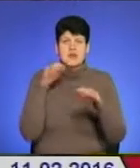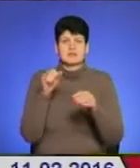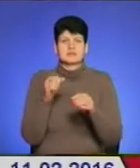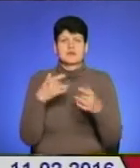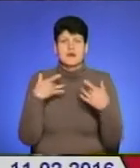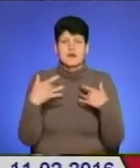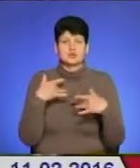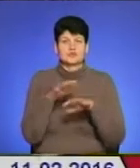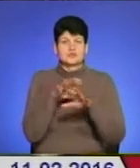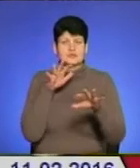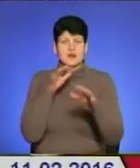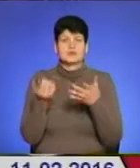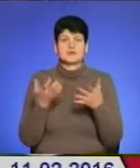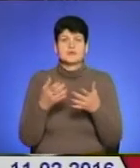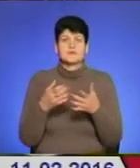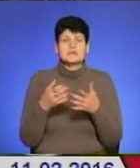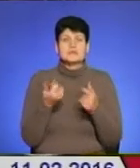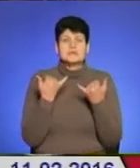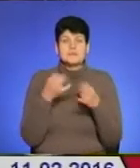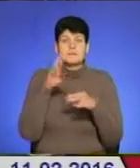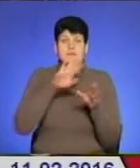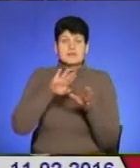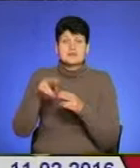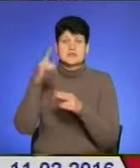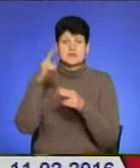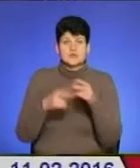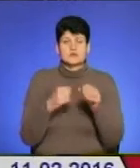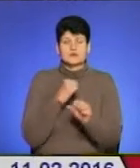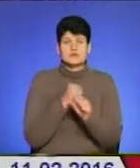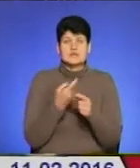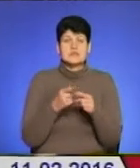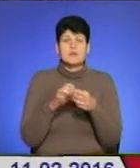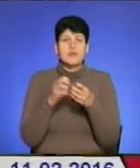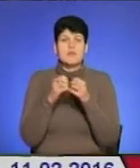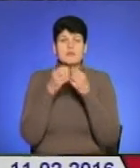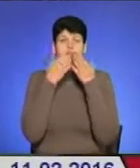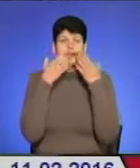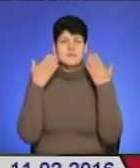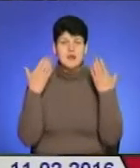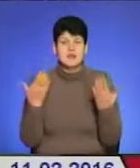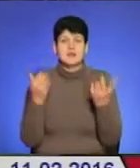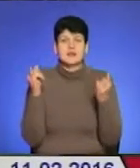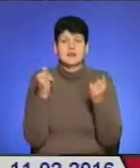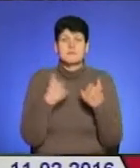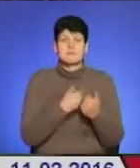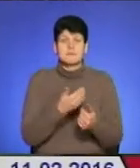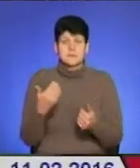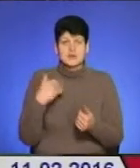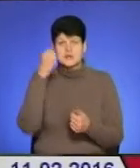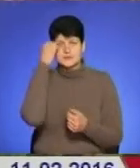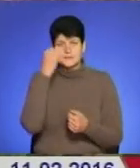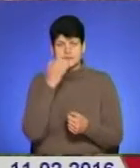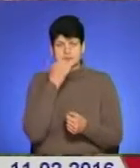і вестибюльні приміщення. Зараз після завершення робіть, такої проблеми немає, і, звичайно, що ми дякуємо